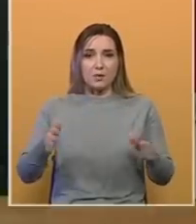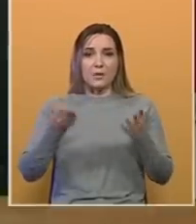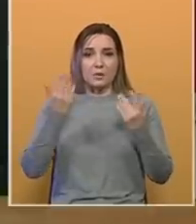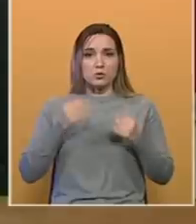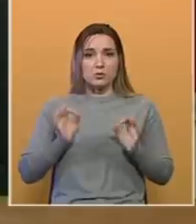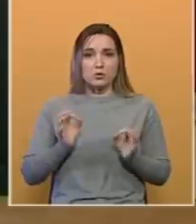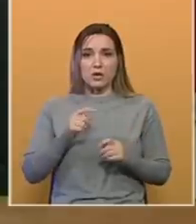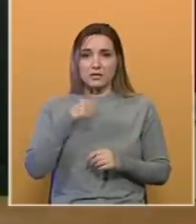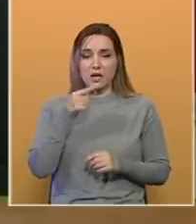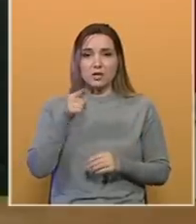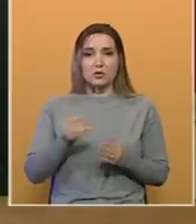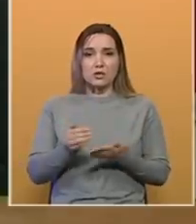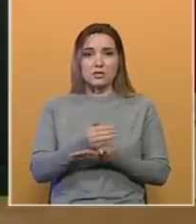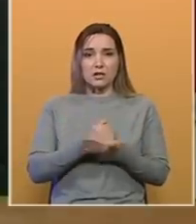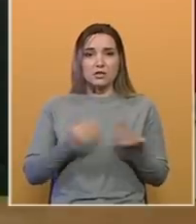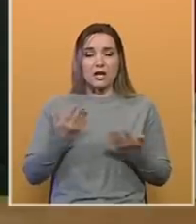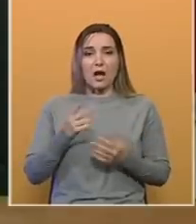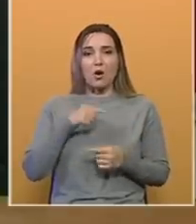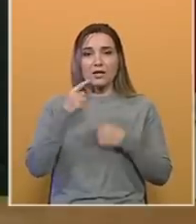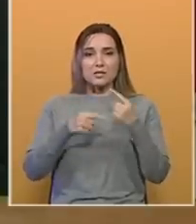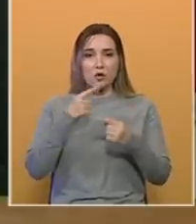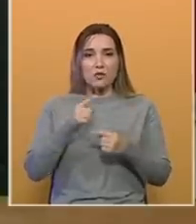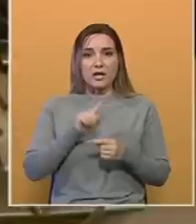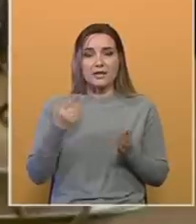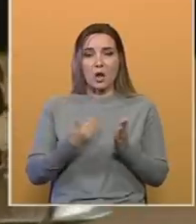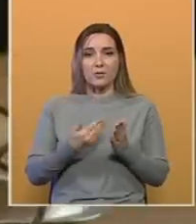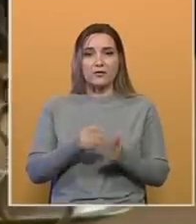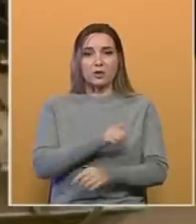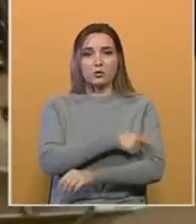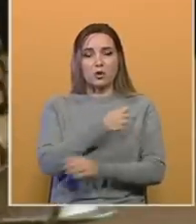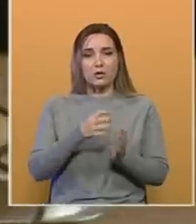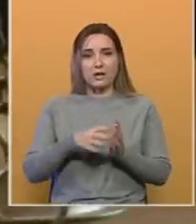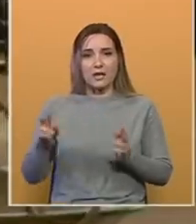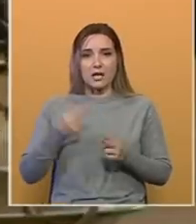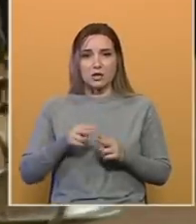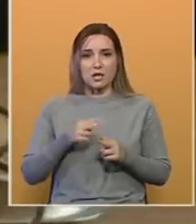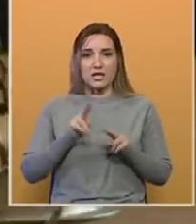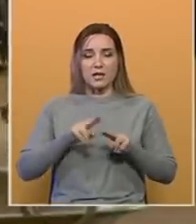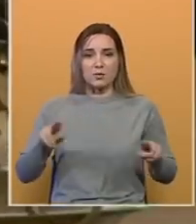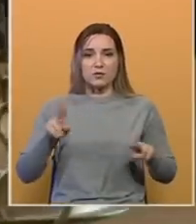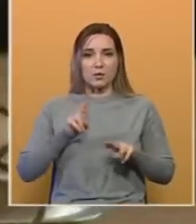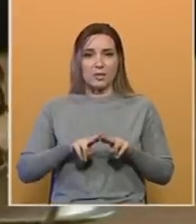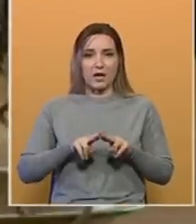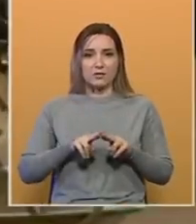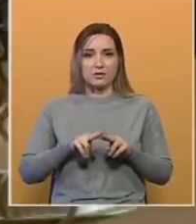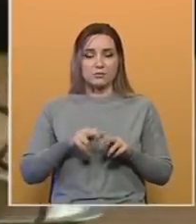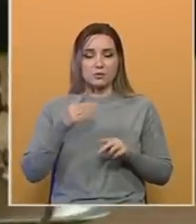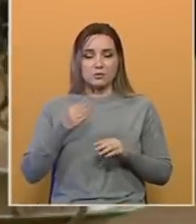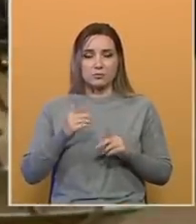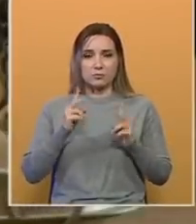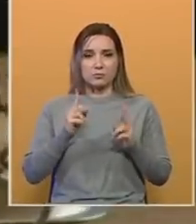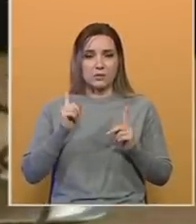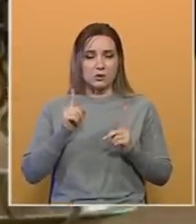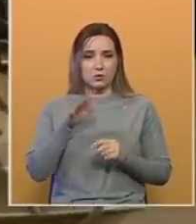stručnjaci ističu da je to iskorišteno tek kao izgovor za neopravdano dugotrajanje rješenja imovinsko-pravnih sporova na sudovima u